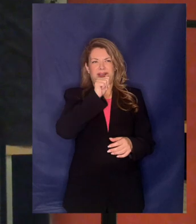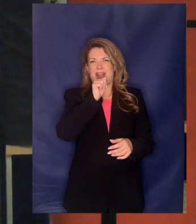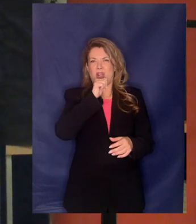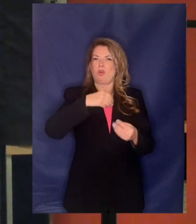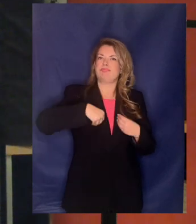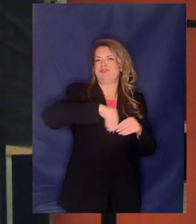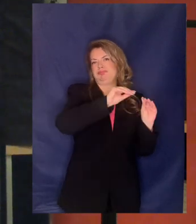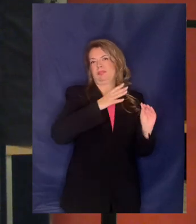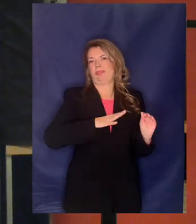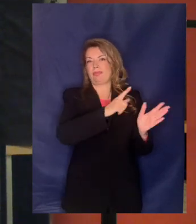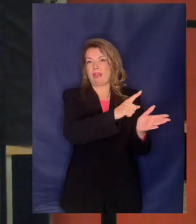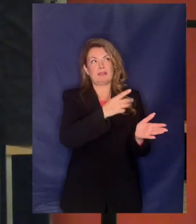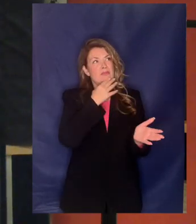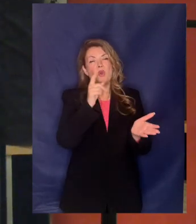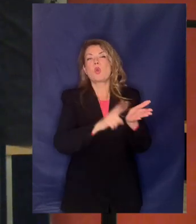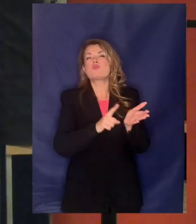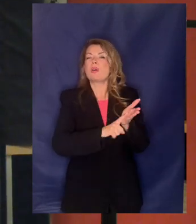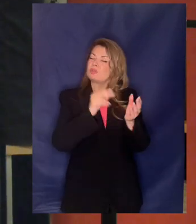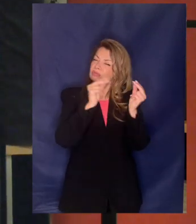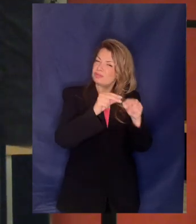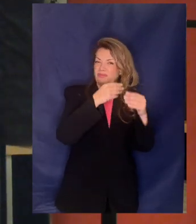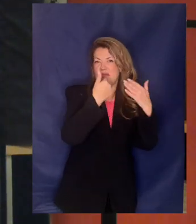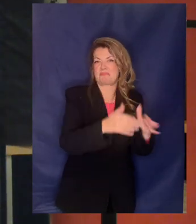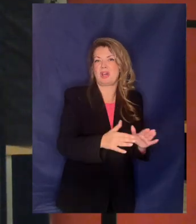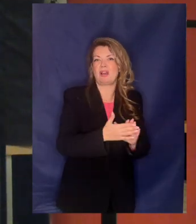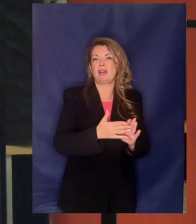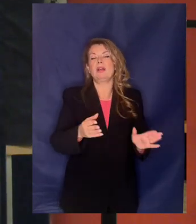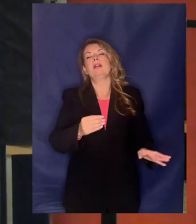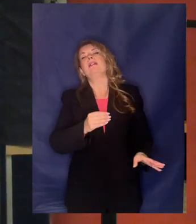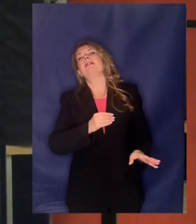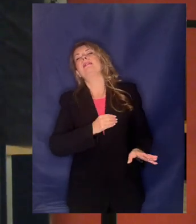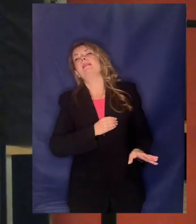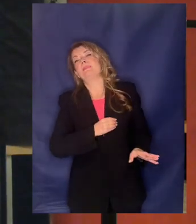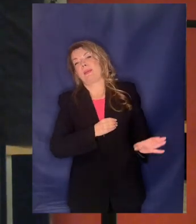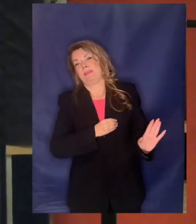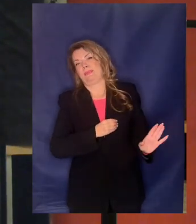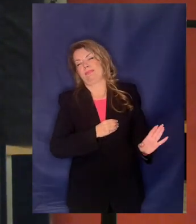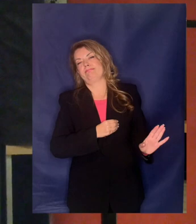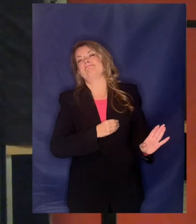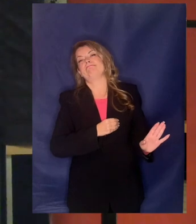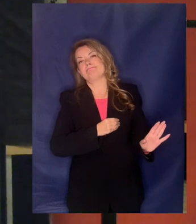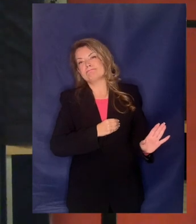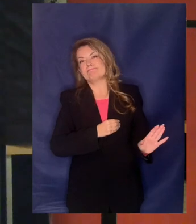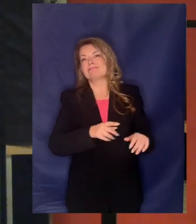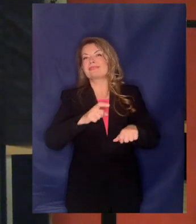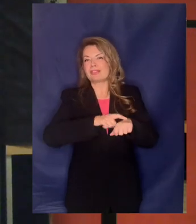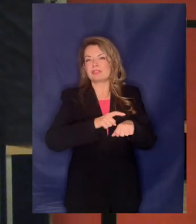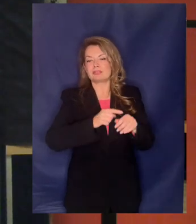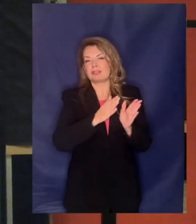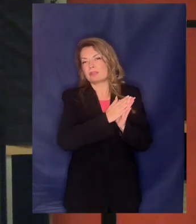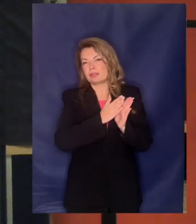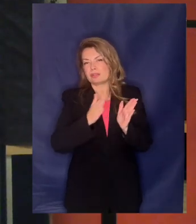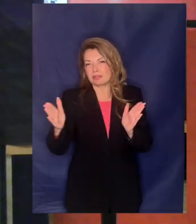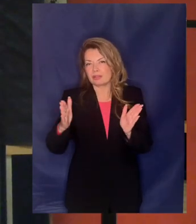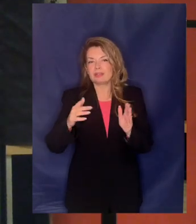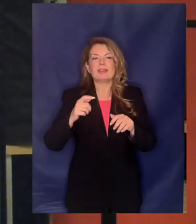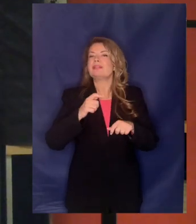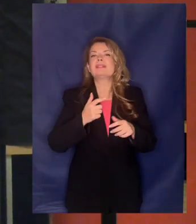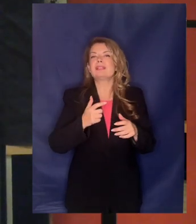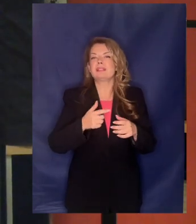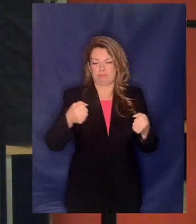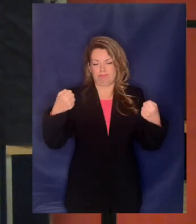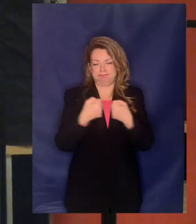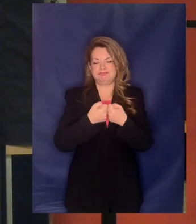αποχωρήφωμα νόμο που ψήφισε λυπάμαι πάρα πολύ ενώ ήταν σε εξέλιξη η τραγωδία στα τέμπη